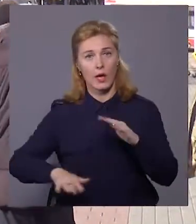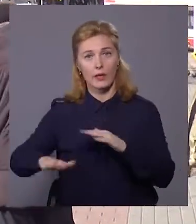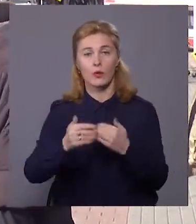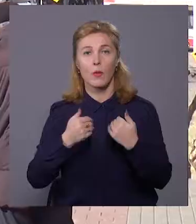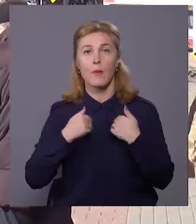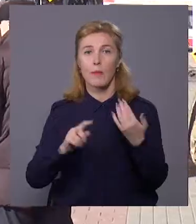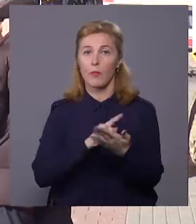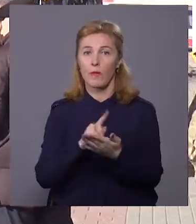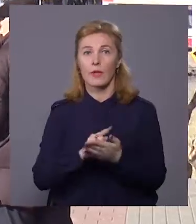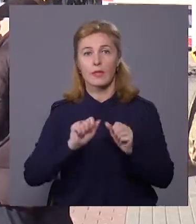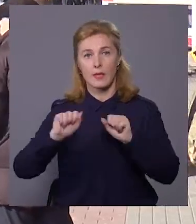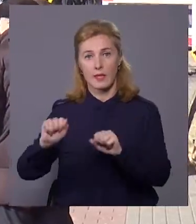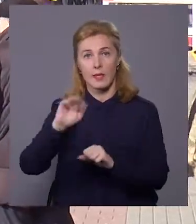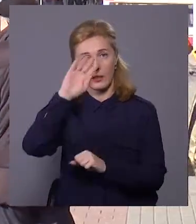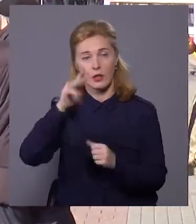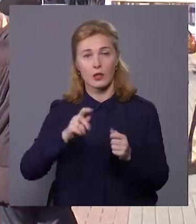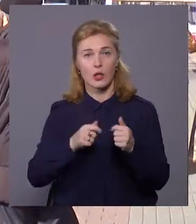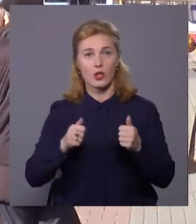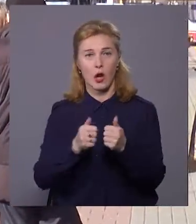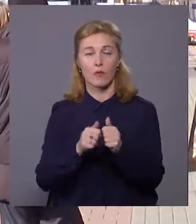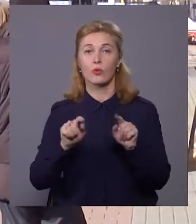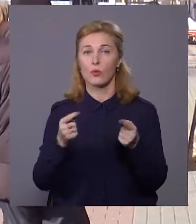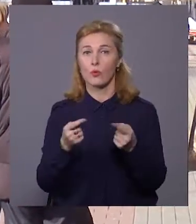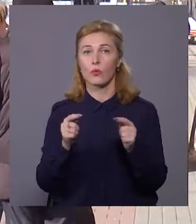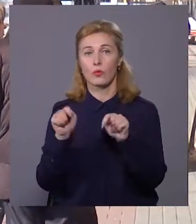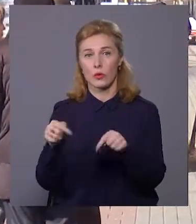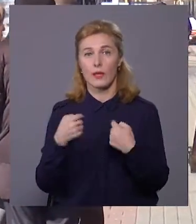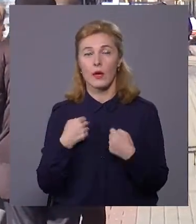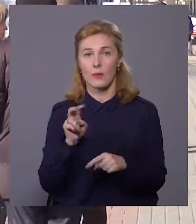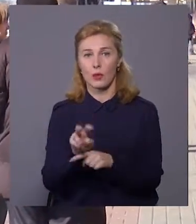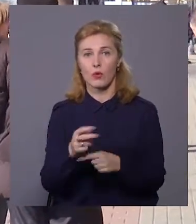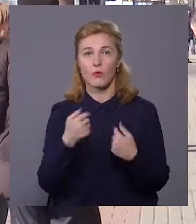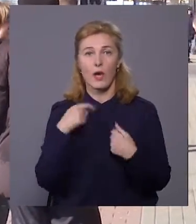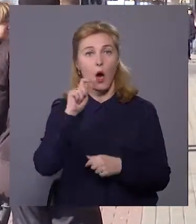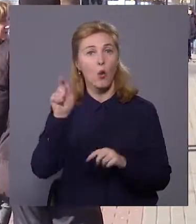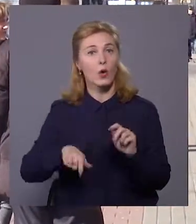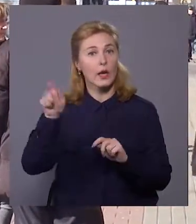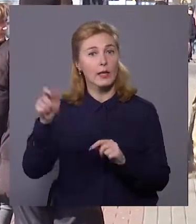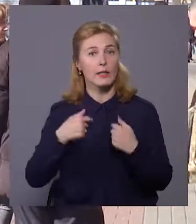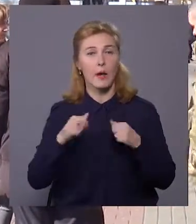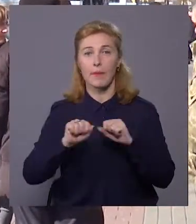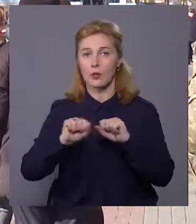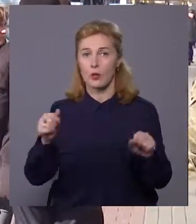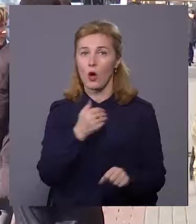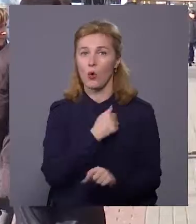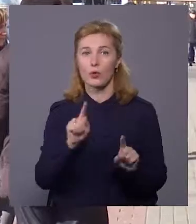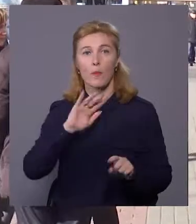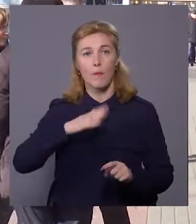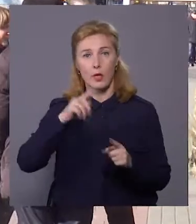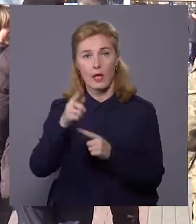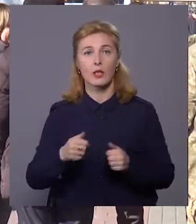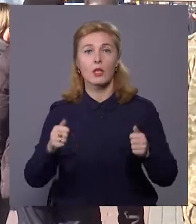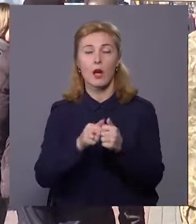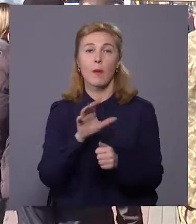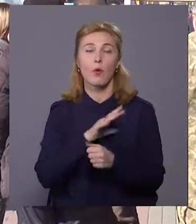стати на захист нашої держави. Тому сюди я прийшов. Тому що я українець, я патріот, я хочу, щоб моя держава була вільна,